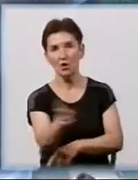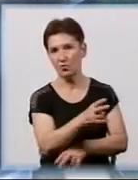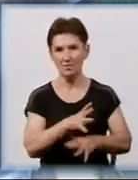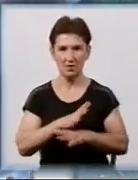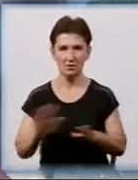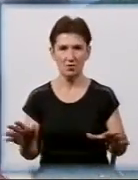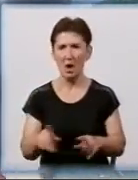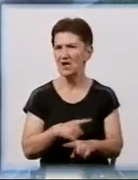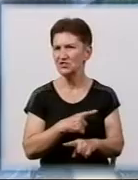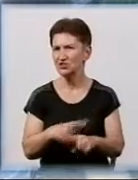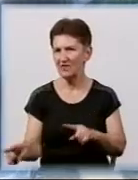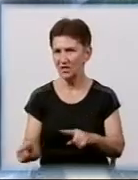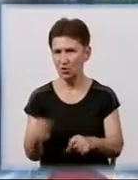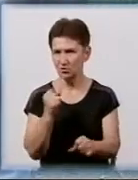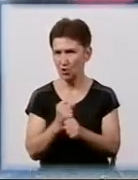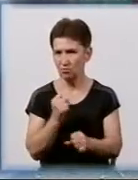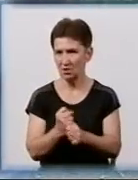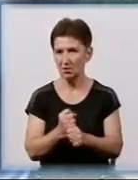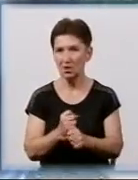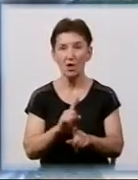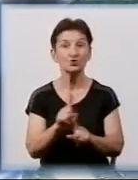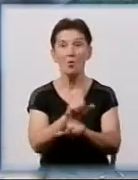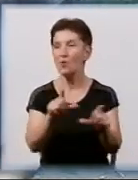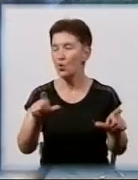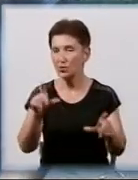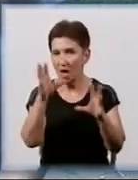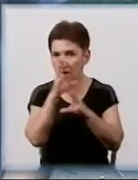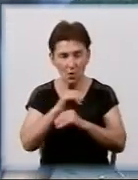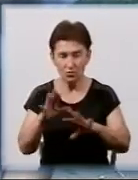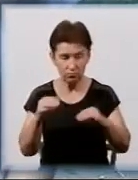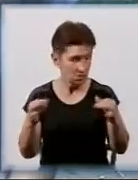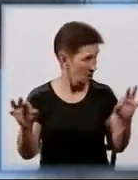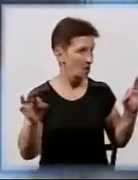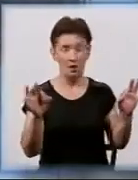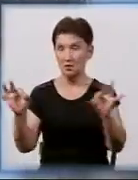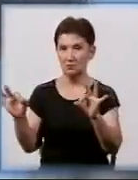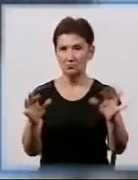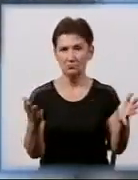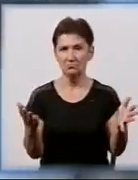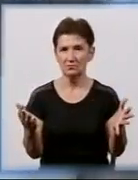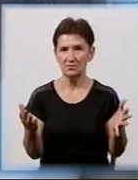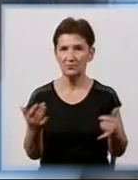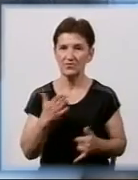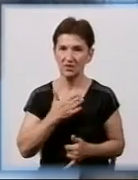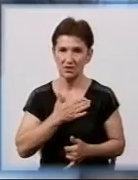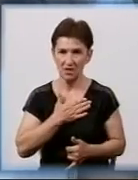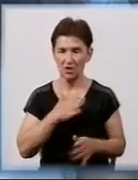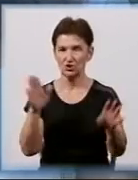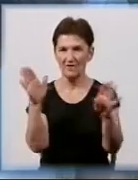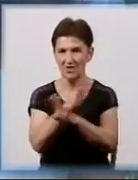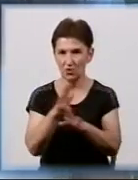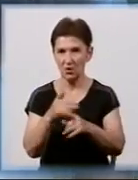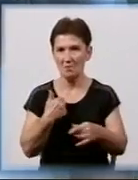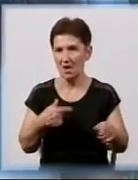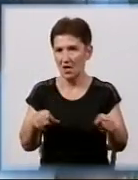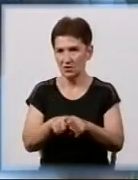це зробили швидко, щоб люди не встигли готитися, я так розумію. Це наше повітря, наше дихання, ми так